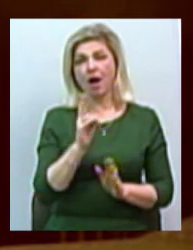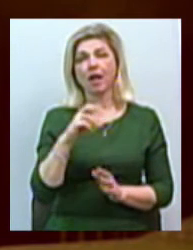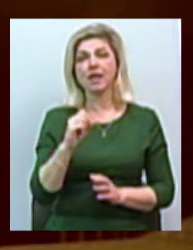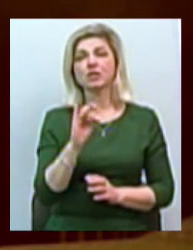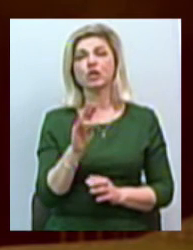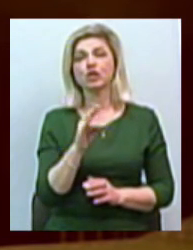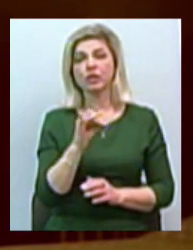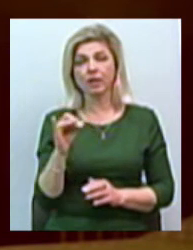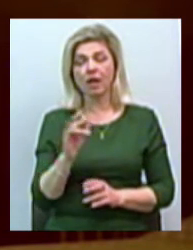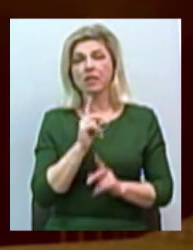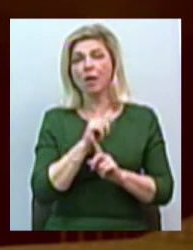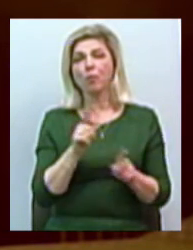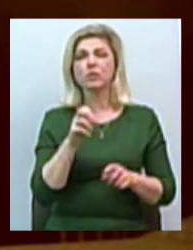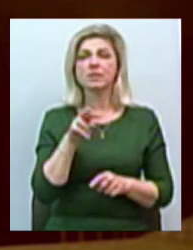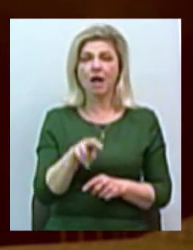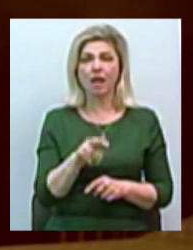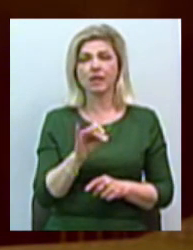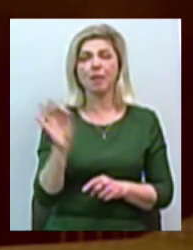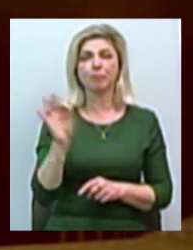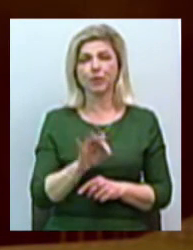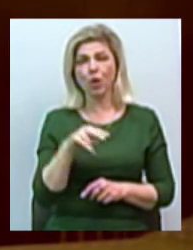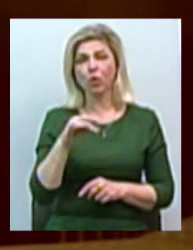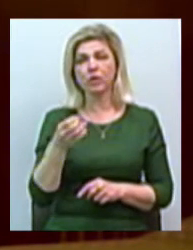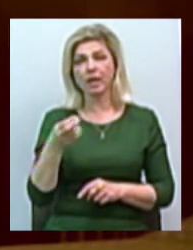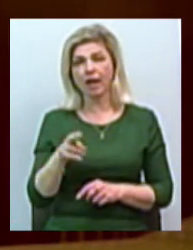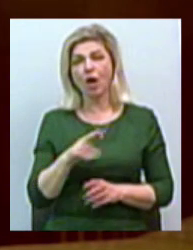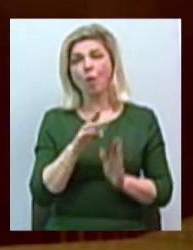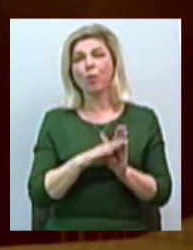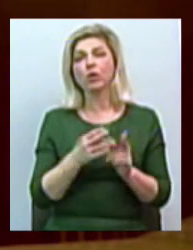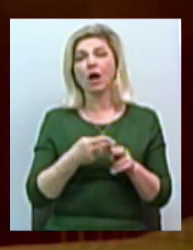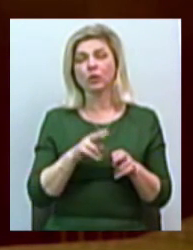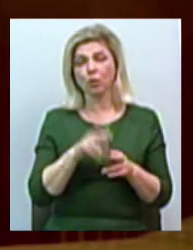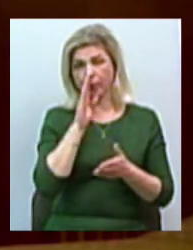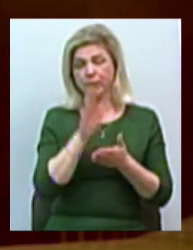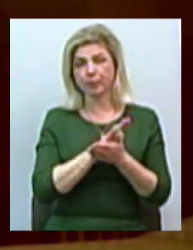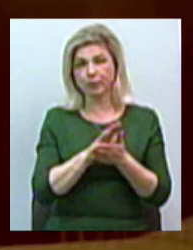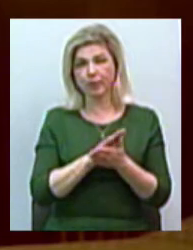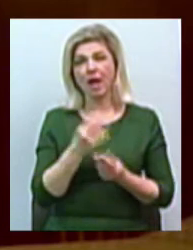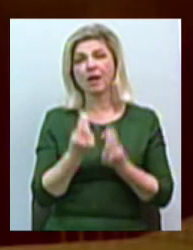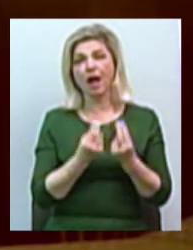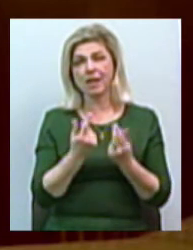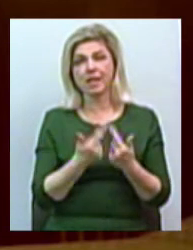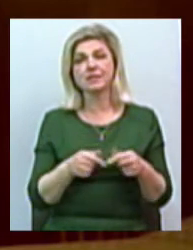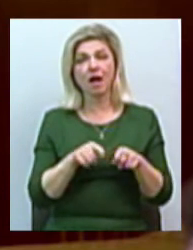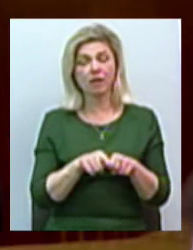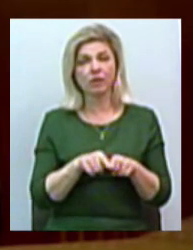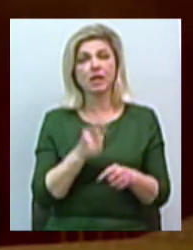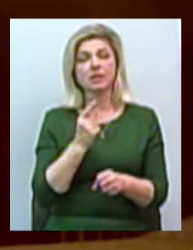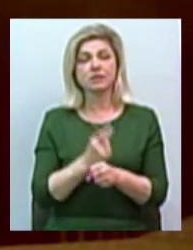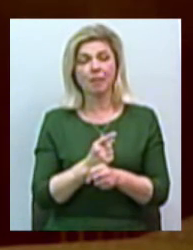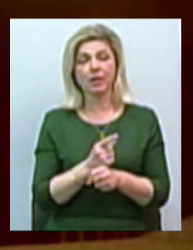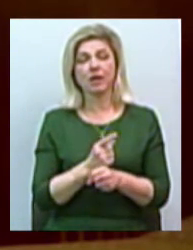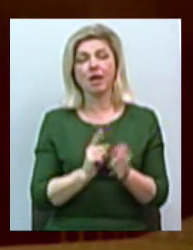Не буде ніяких залів так званих миттєвих лотерей, під які маскуються гральні заклади. Забороняємо вести